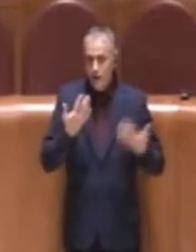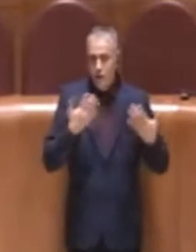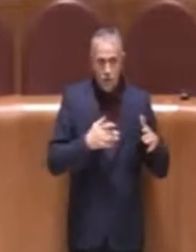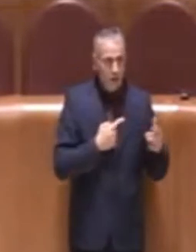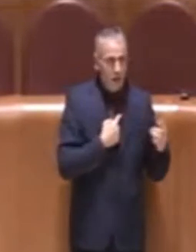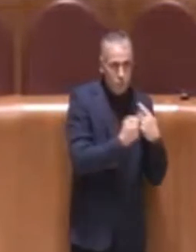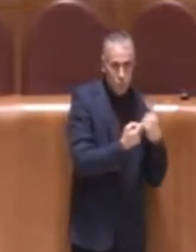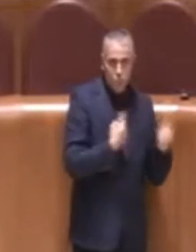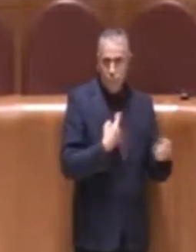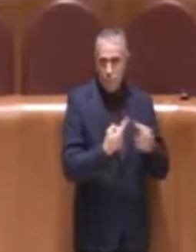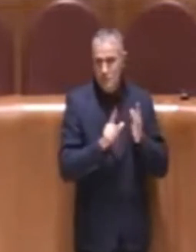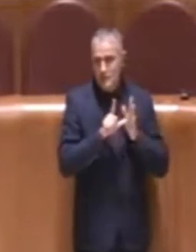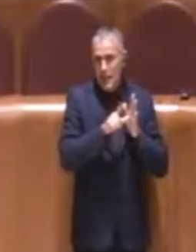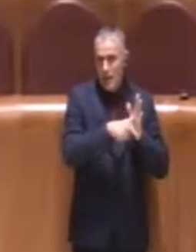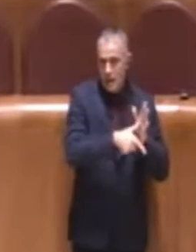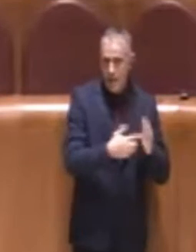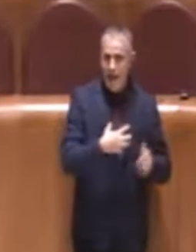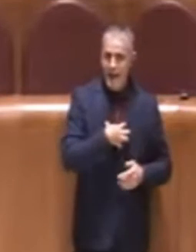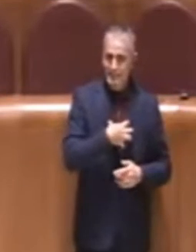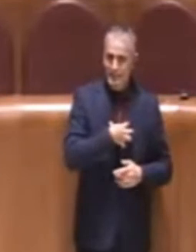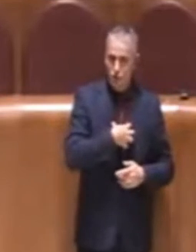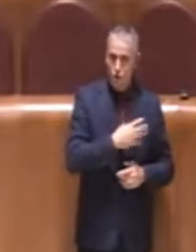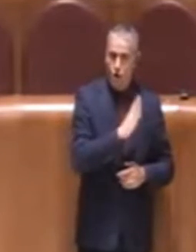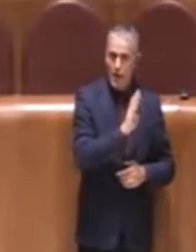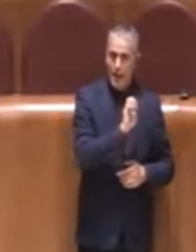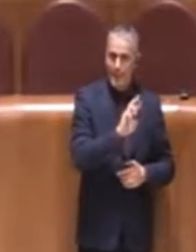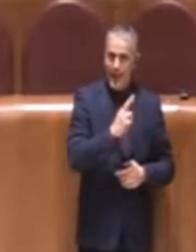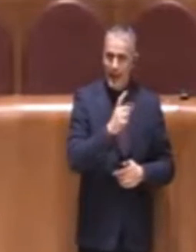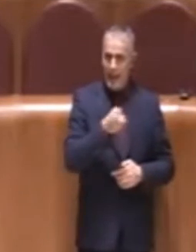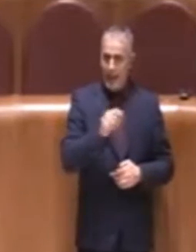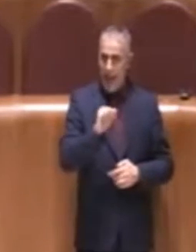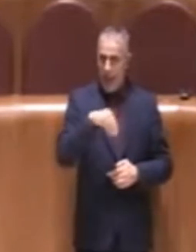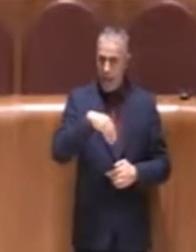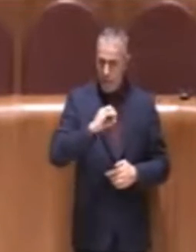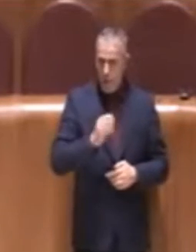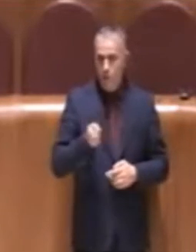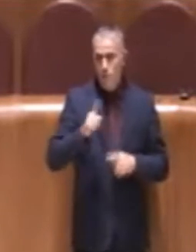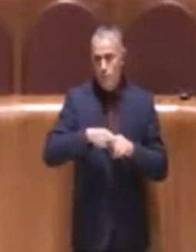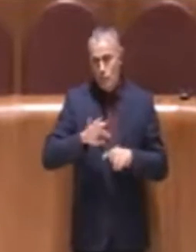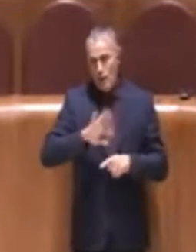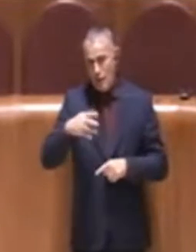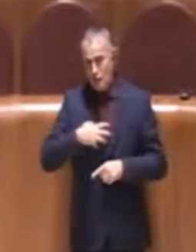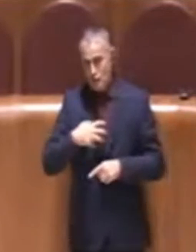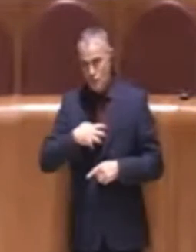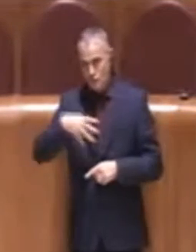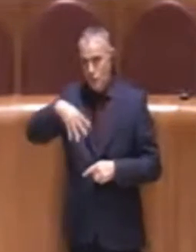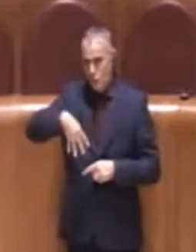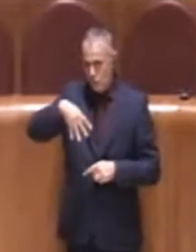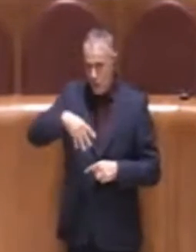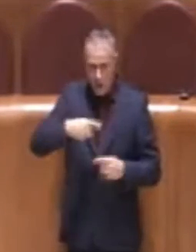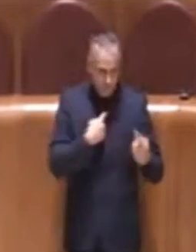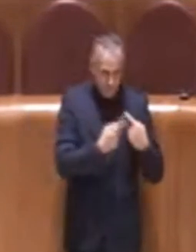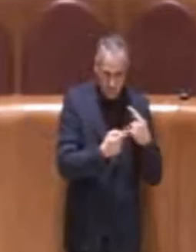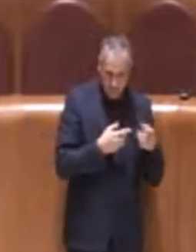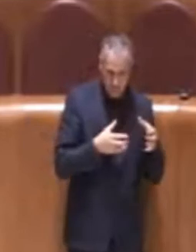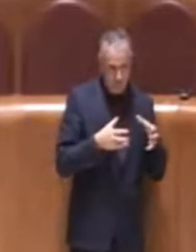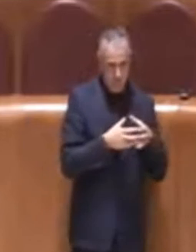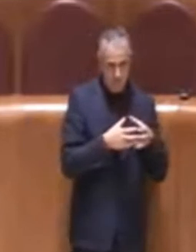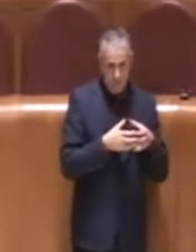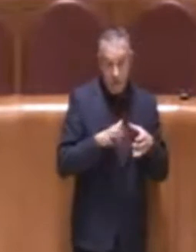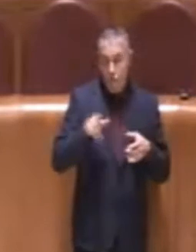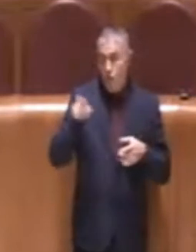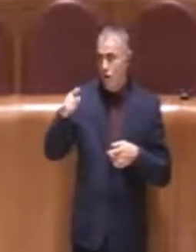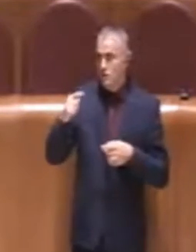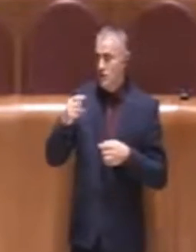da tempo, sia con l'assessore Bergamo che con l'assessore Montuori, quindi probabilmente c'è una lettura del